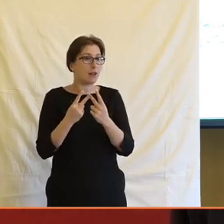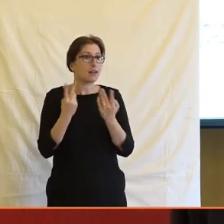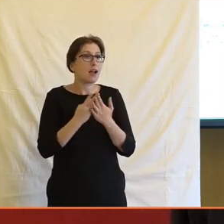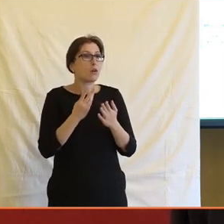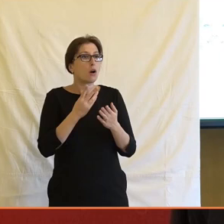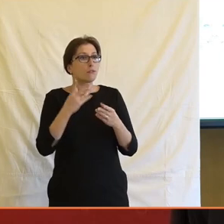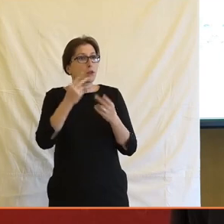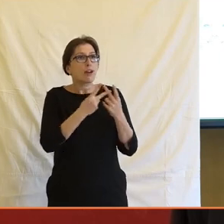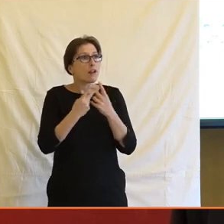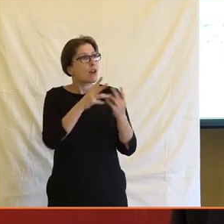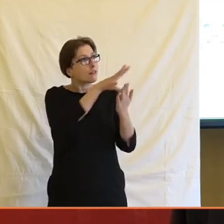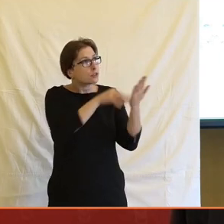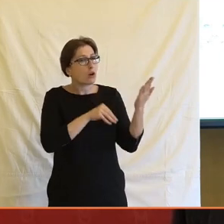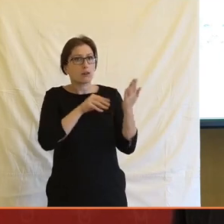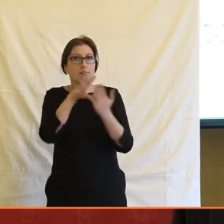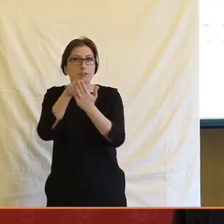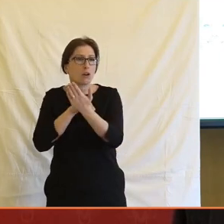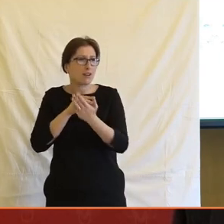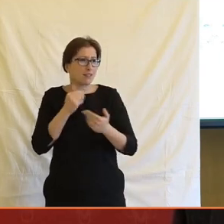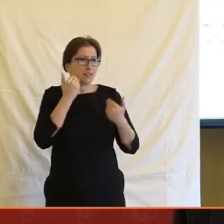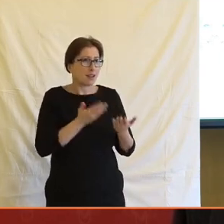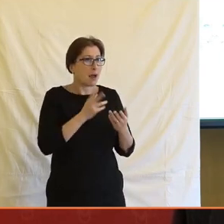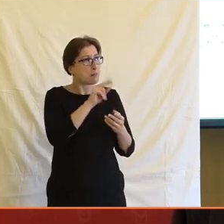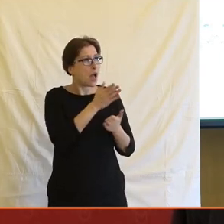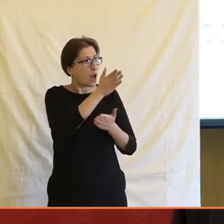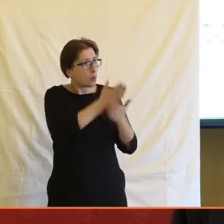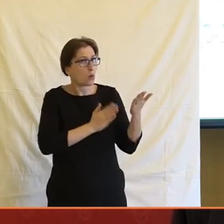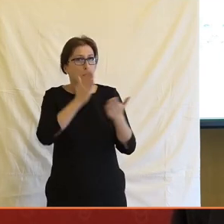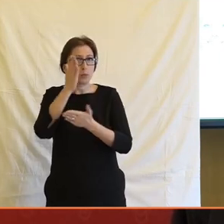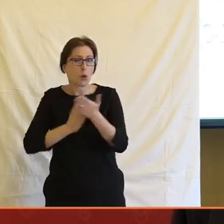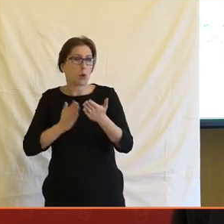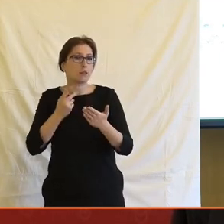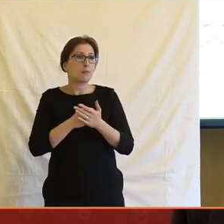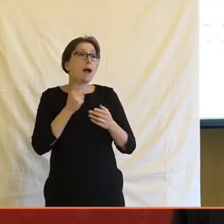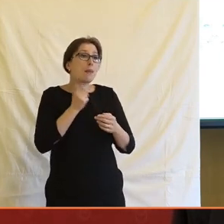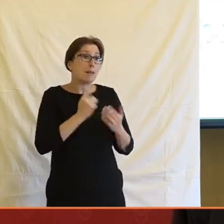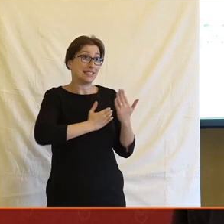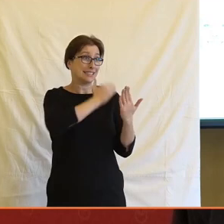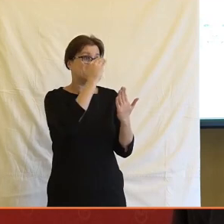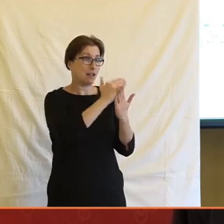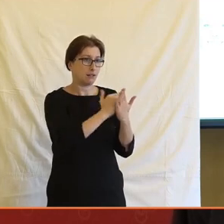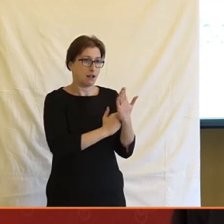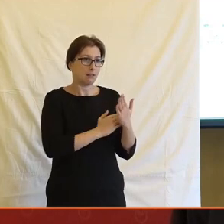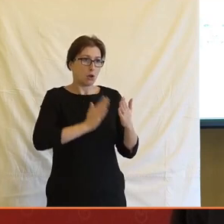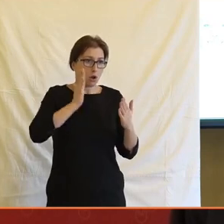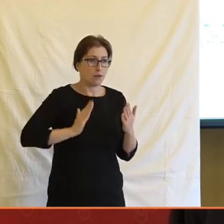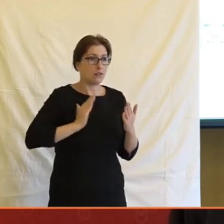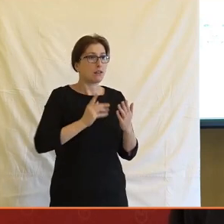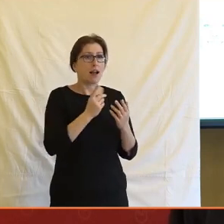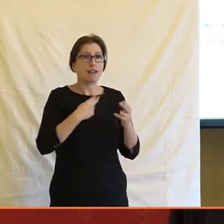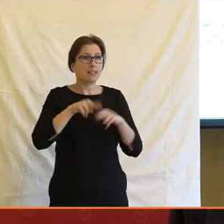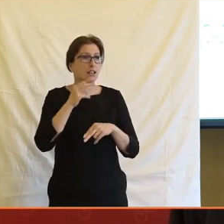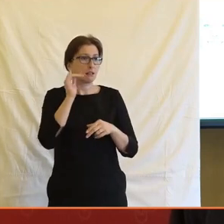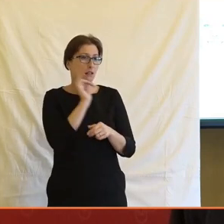zapečený v těch technologiích tak, jak my jsme je zvyklí používat. Měly by tam být v rámci nějakých standardů, ale prostě nevěnuje se jim taková pozornost. To